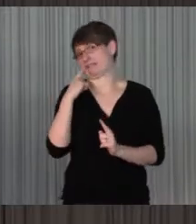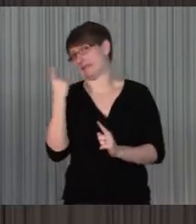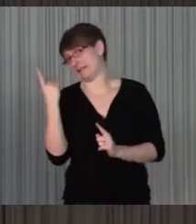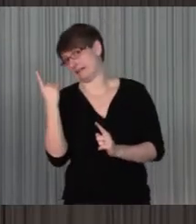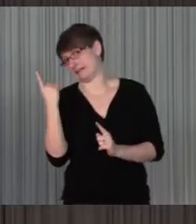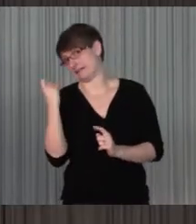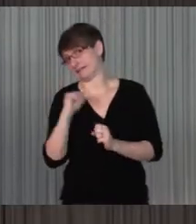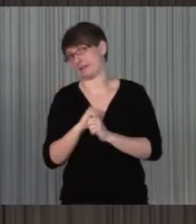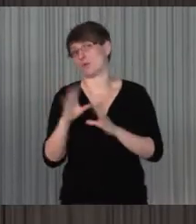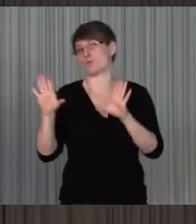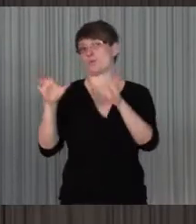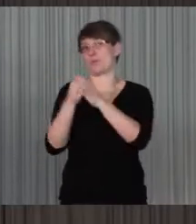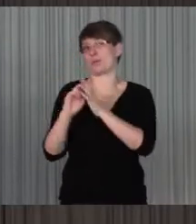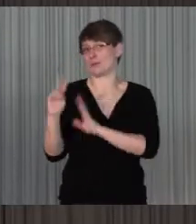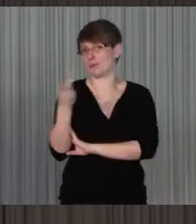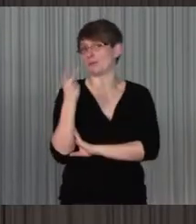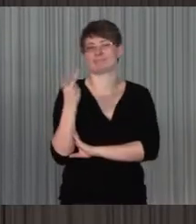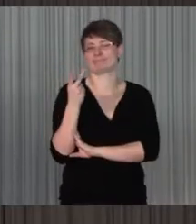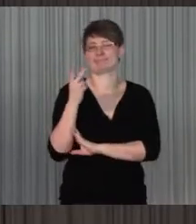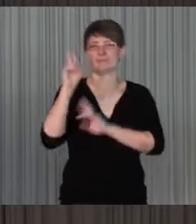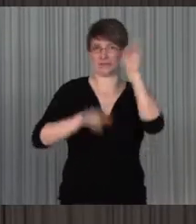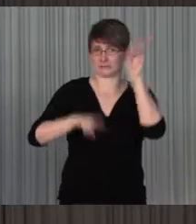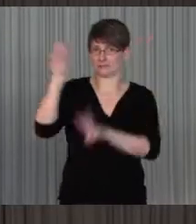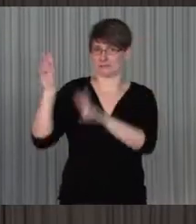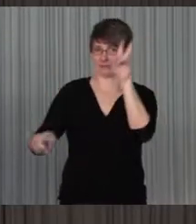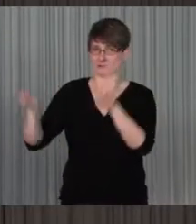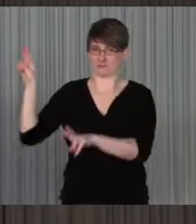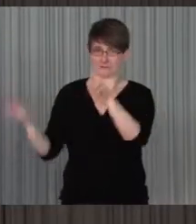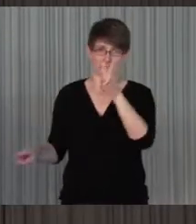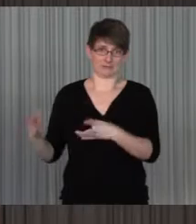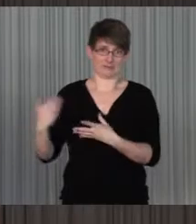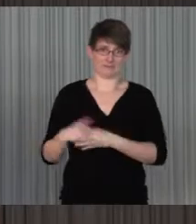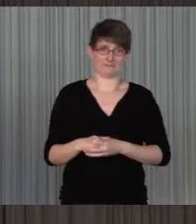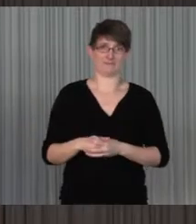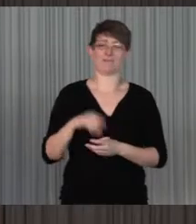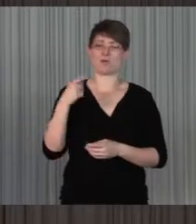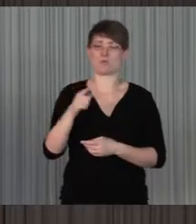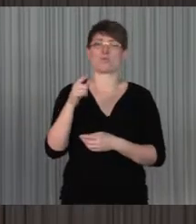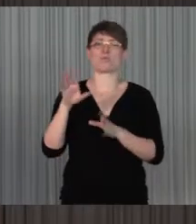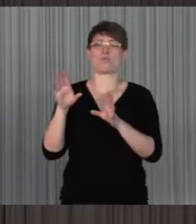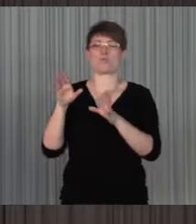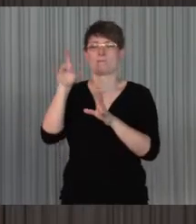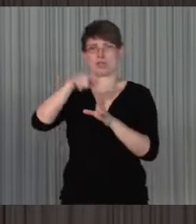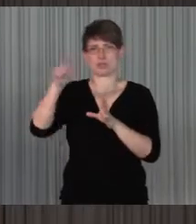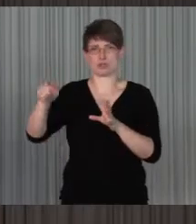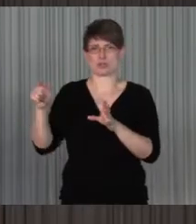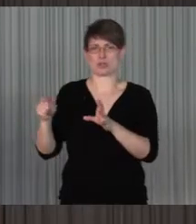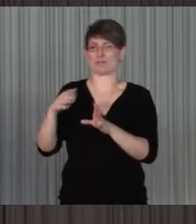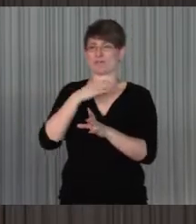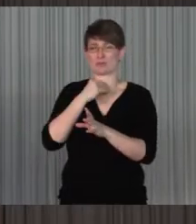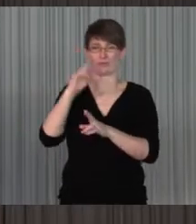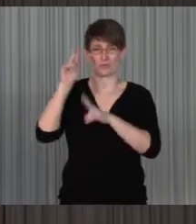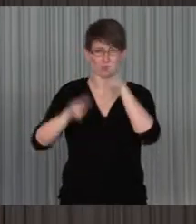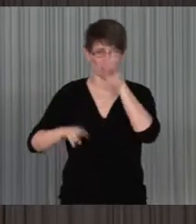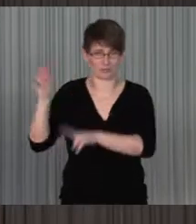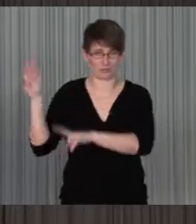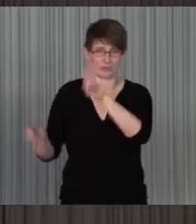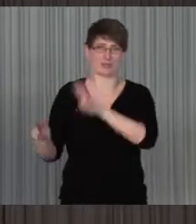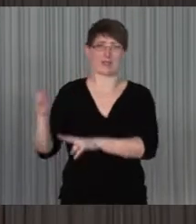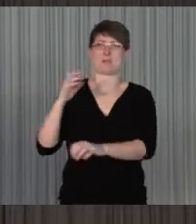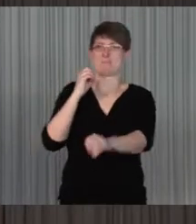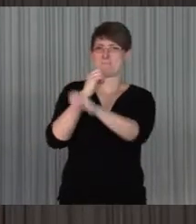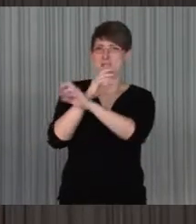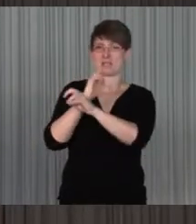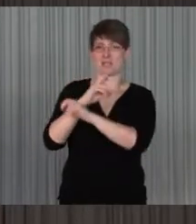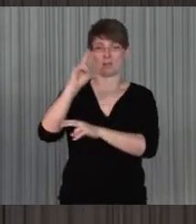heterogene Gruppe, also die auch ganz unterschiedliche Bedürfnisse und ganz sozusagen in verschiedenen Medien